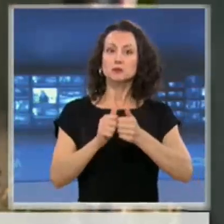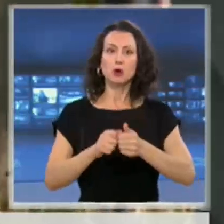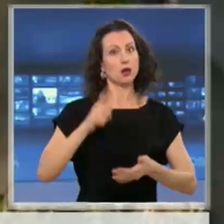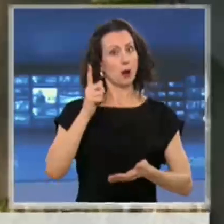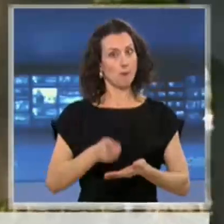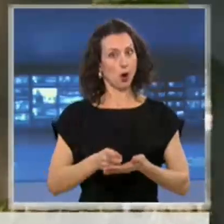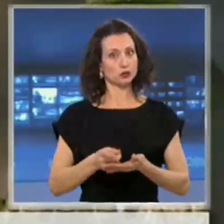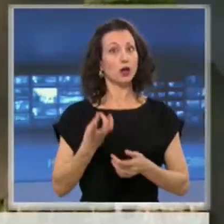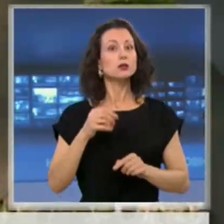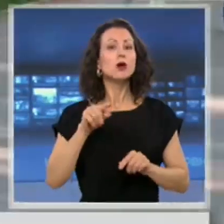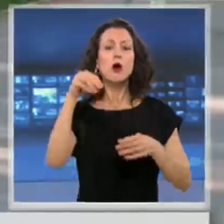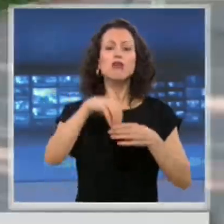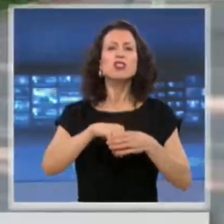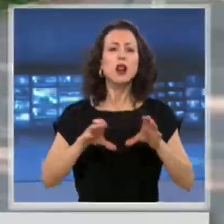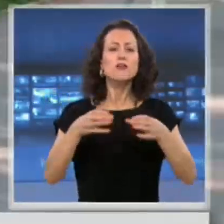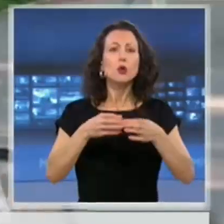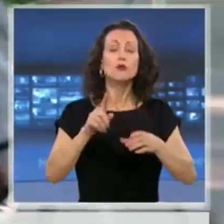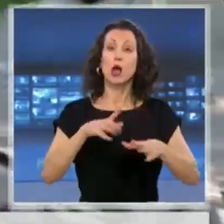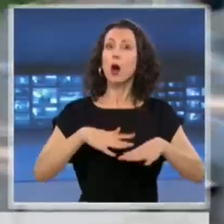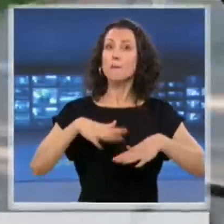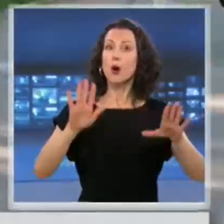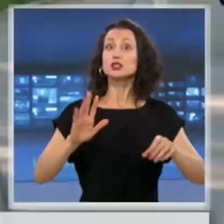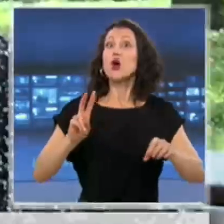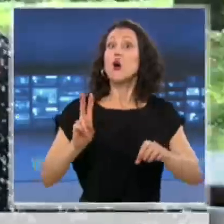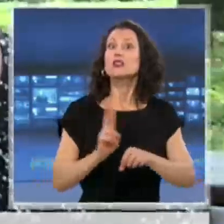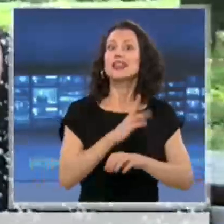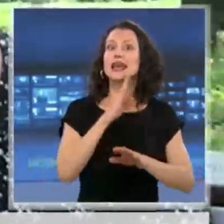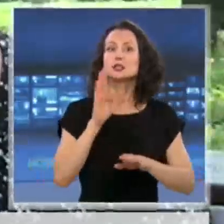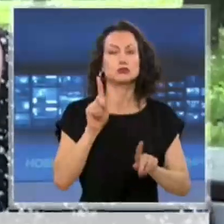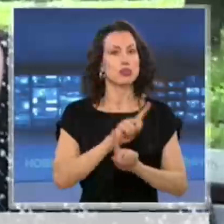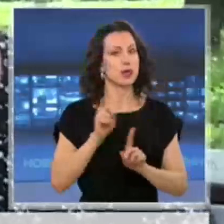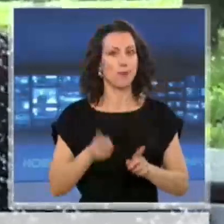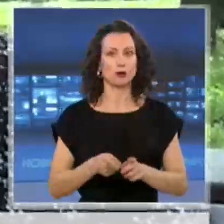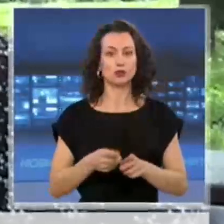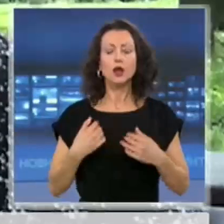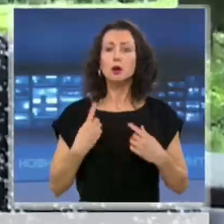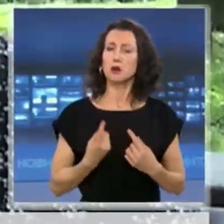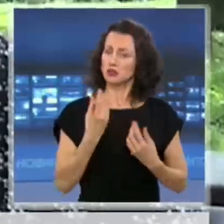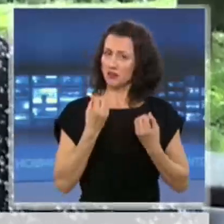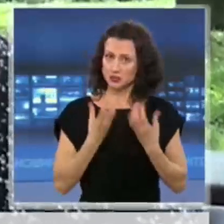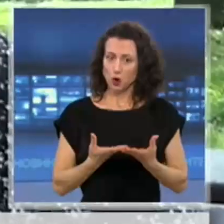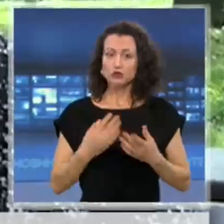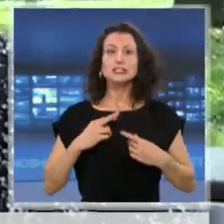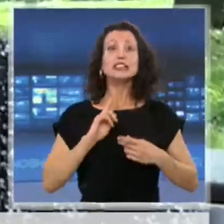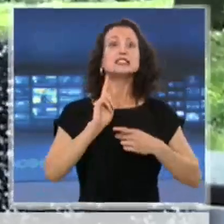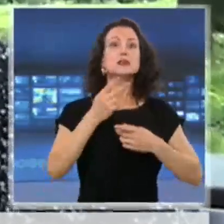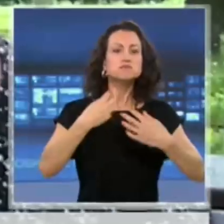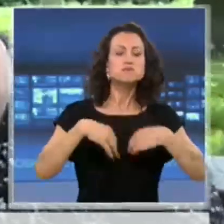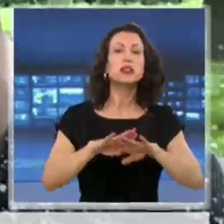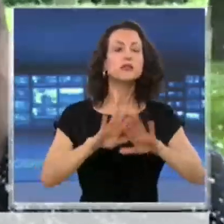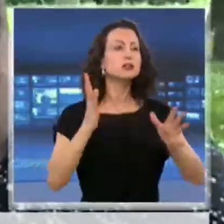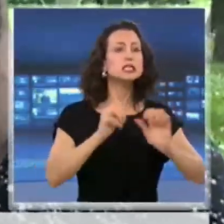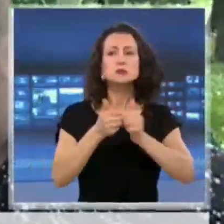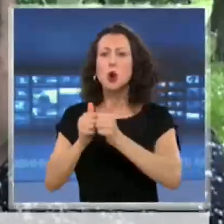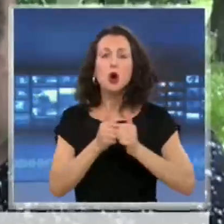него не могат да участват повече от 12 души. Имах само една възможност за спорто навън и след това затвориха лостовете и всичките спортни